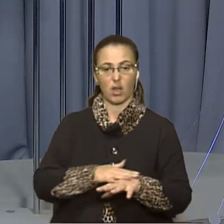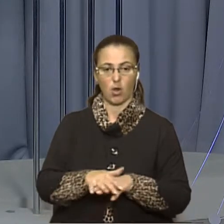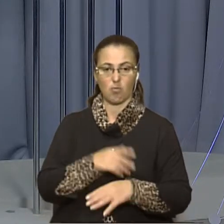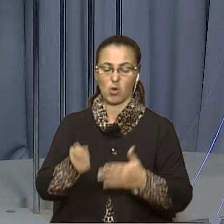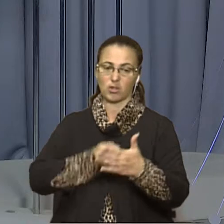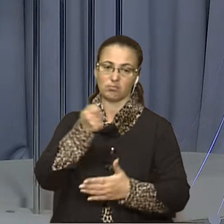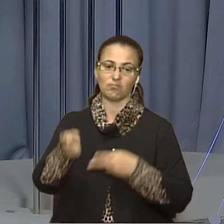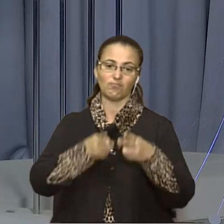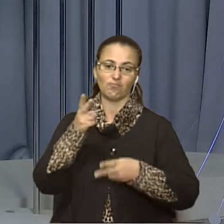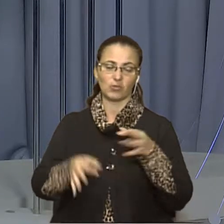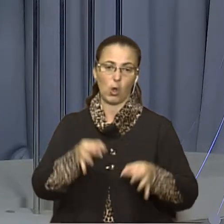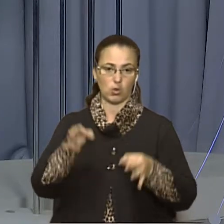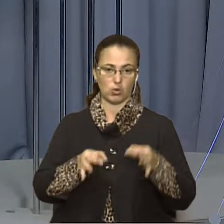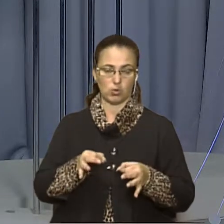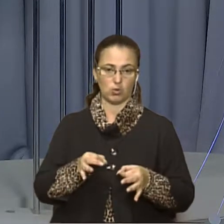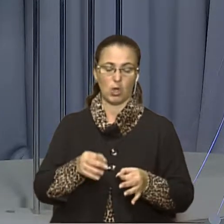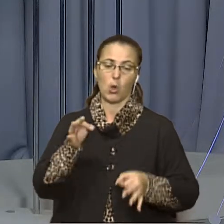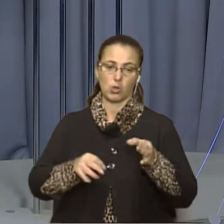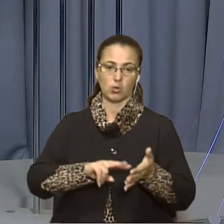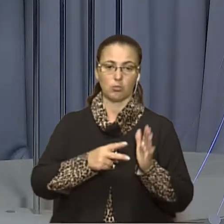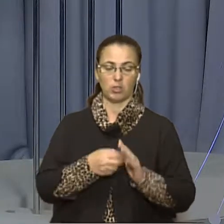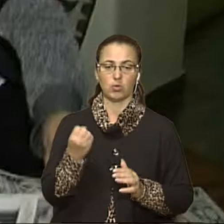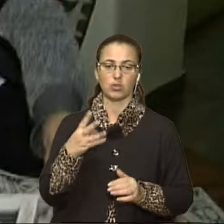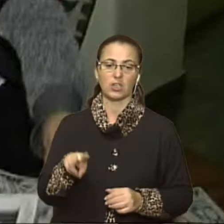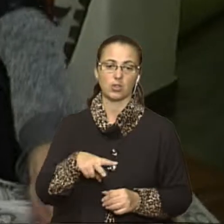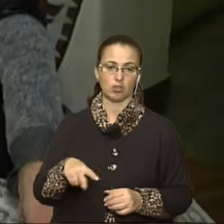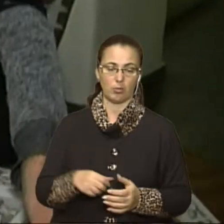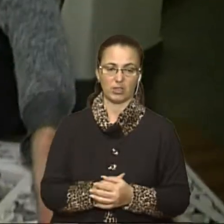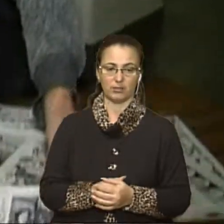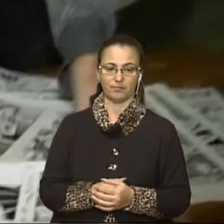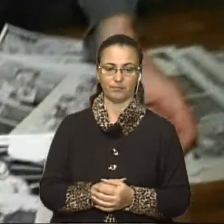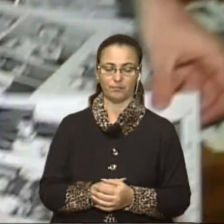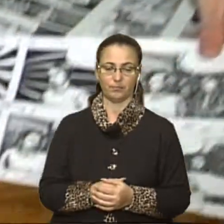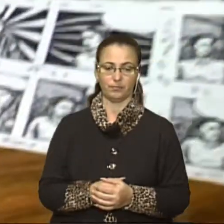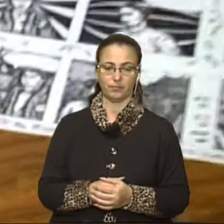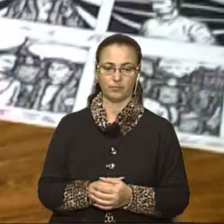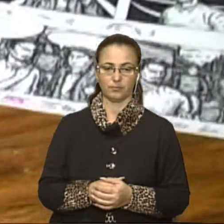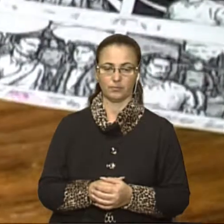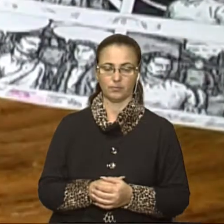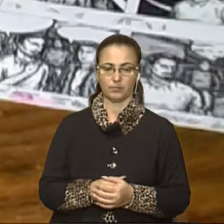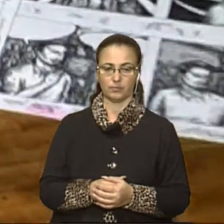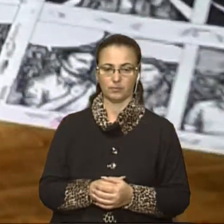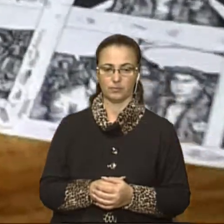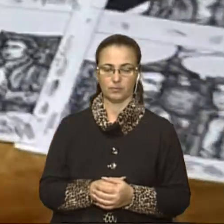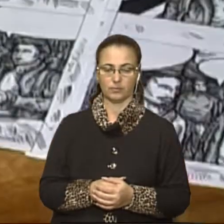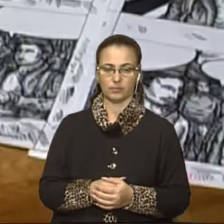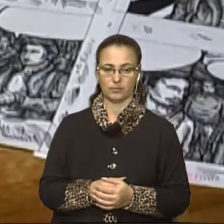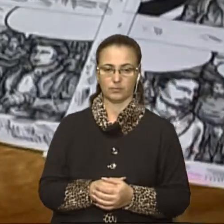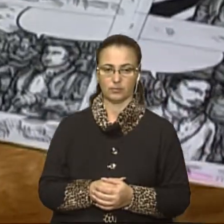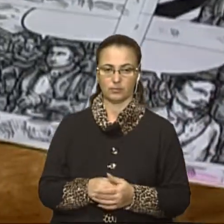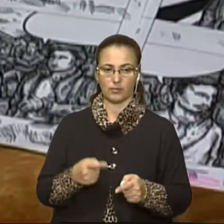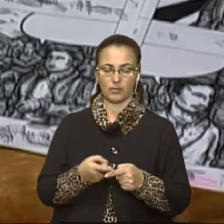подівництва. Засідання має відбутися 14 листопада. Це комікс про Сянську, перша і друга сторінки,